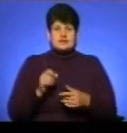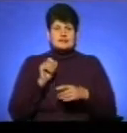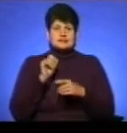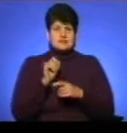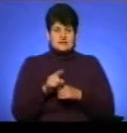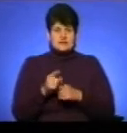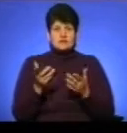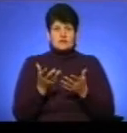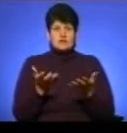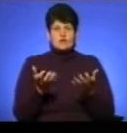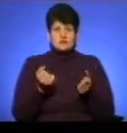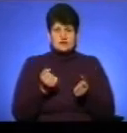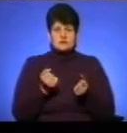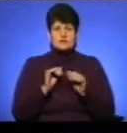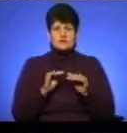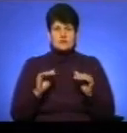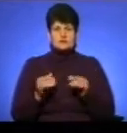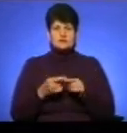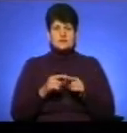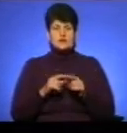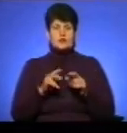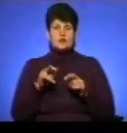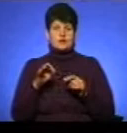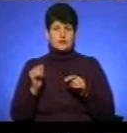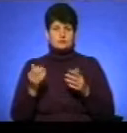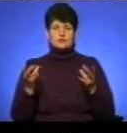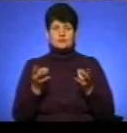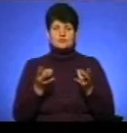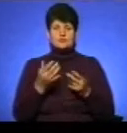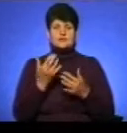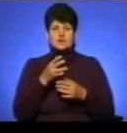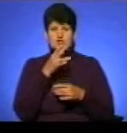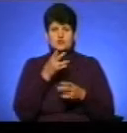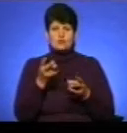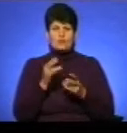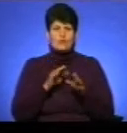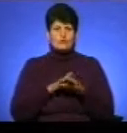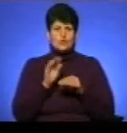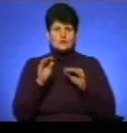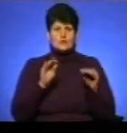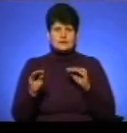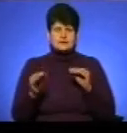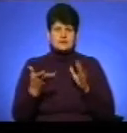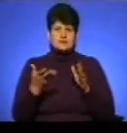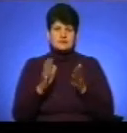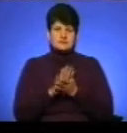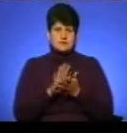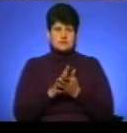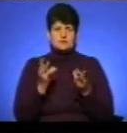яке отримують учні в даній локації, скільки часу потрібно, щоб повністю розкласти відходи. Потрібно співвіднести